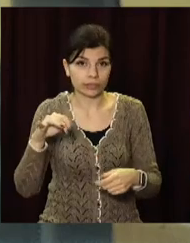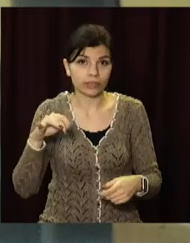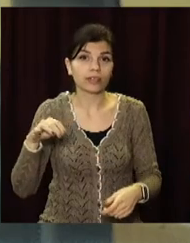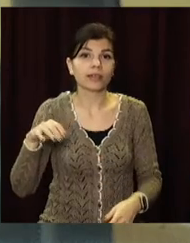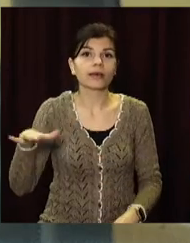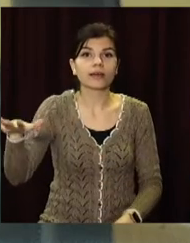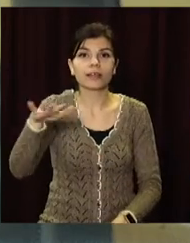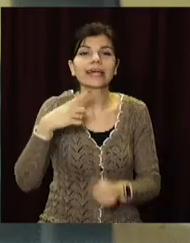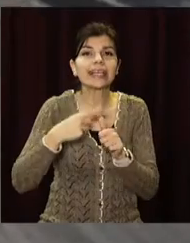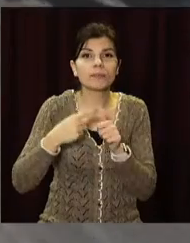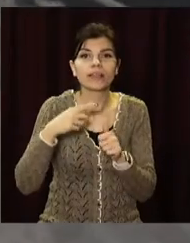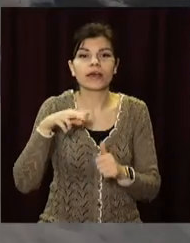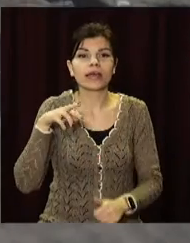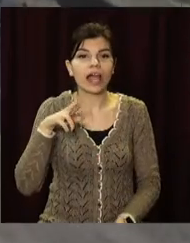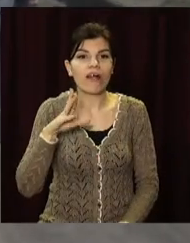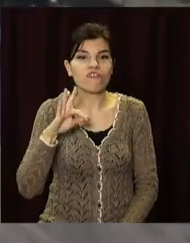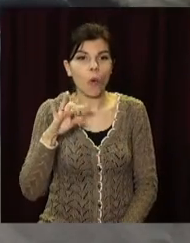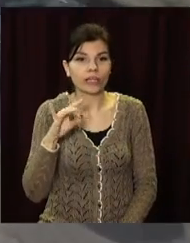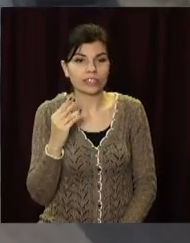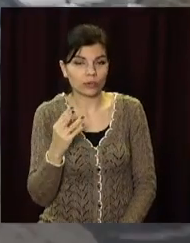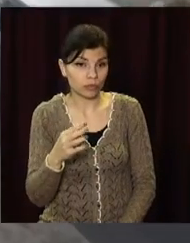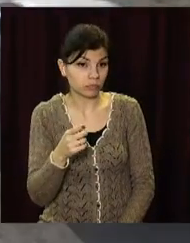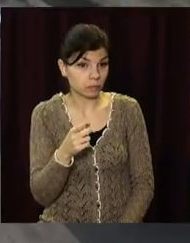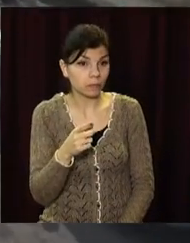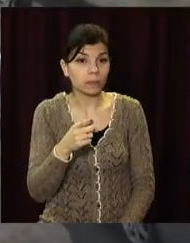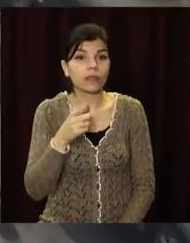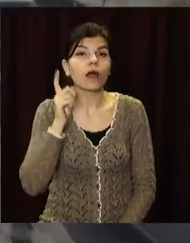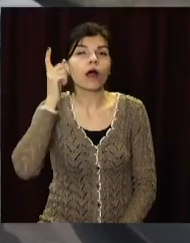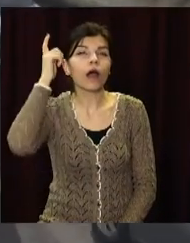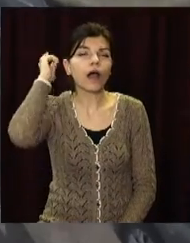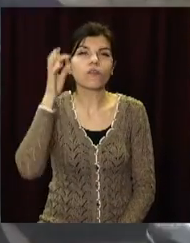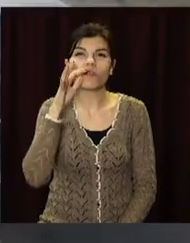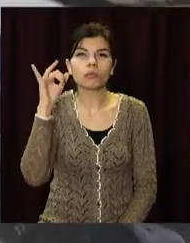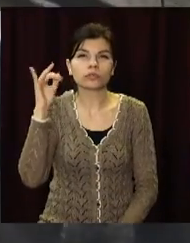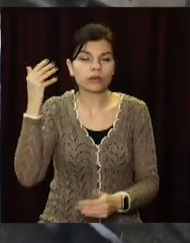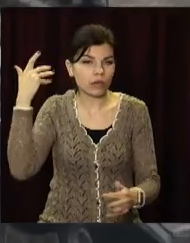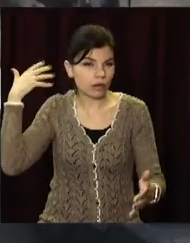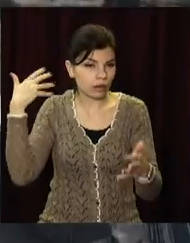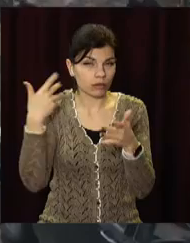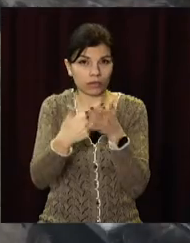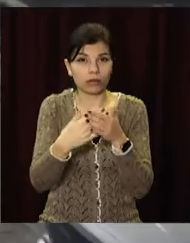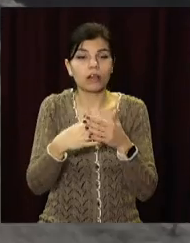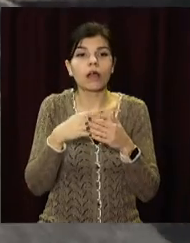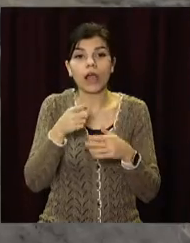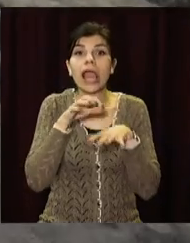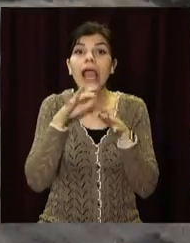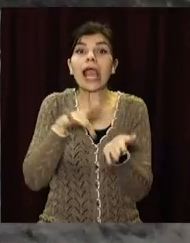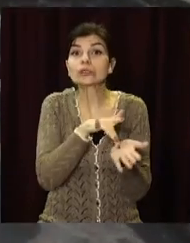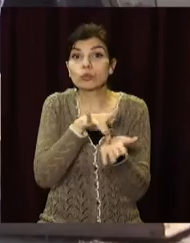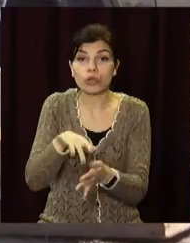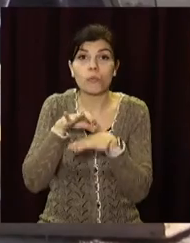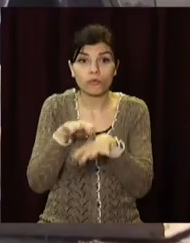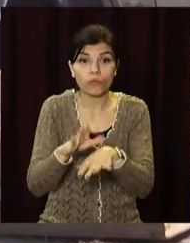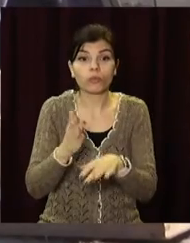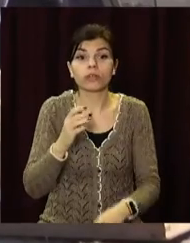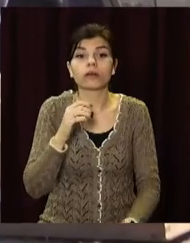Яворницького. На виставці представляють знахідки від часів кам'яної доби до козацтва. А екскурсії проводитимуть самі археологи. Нагадаємо,